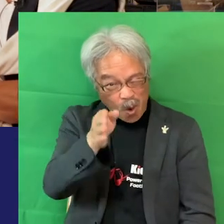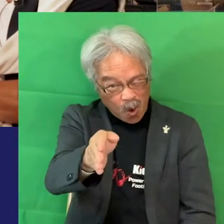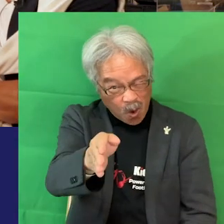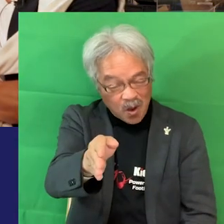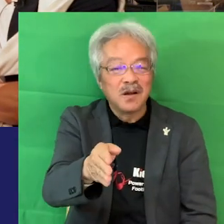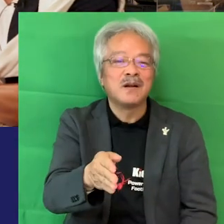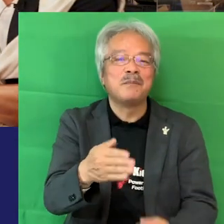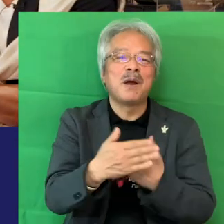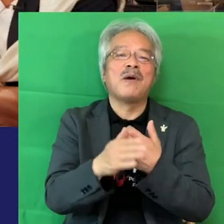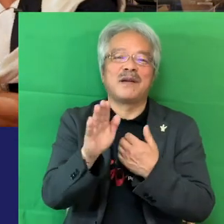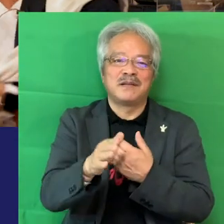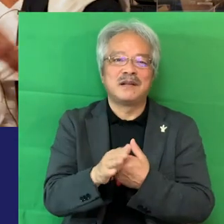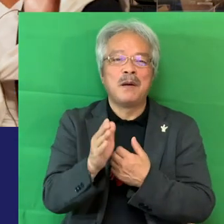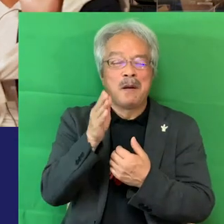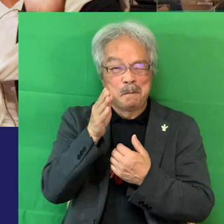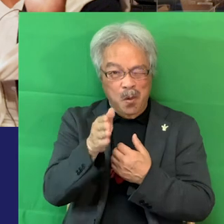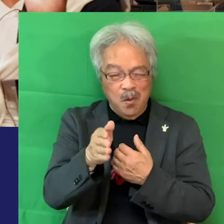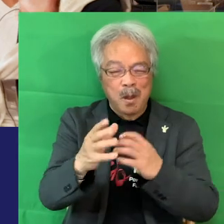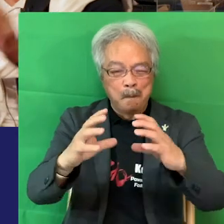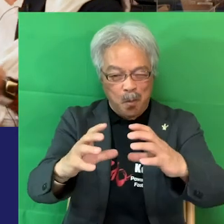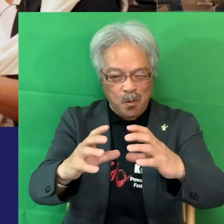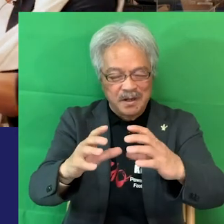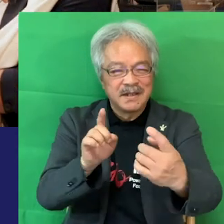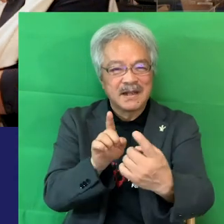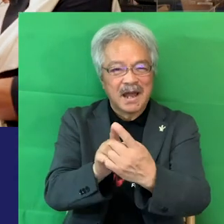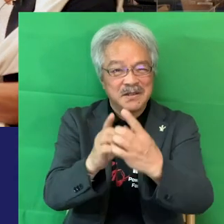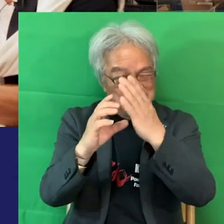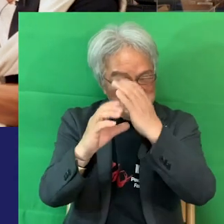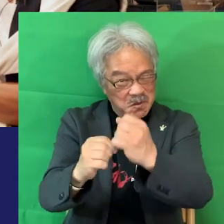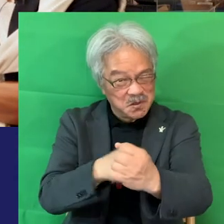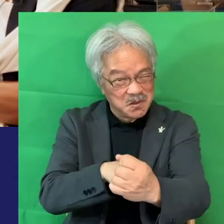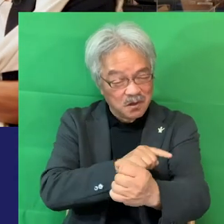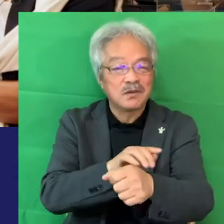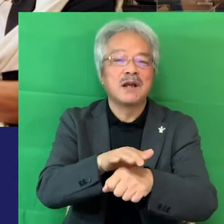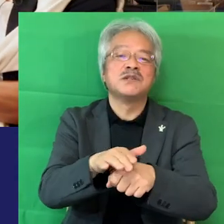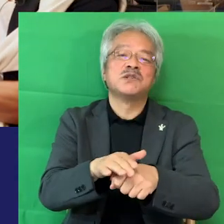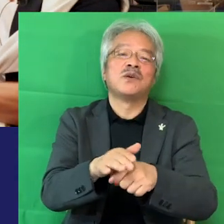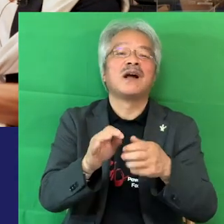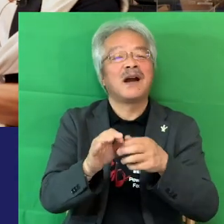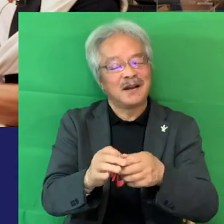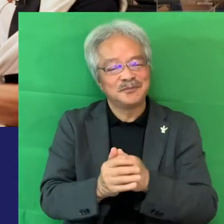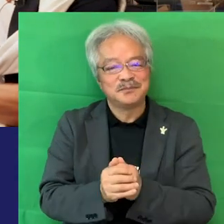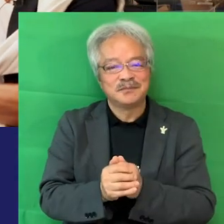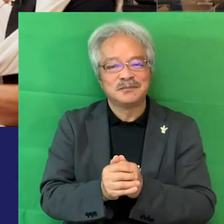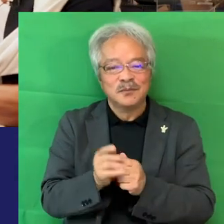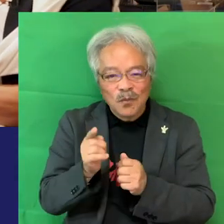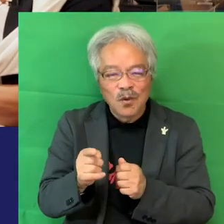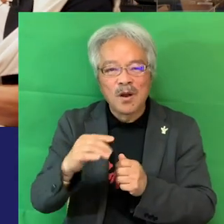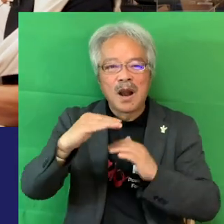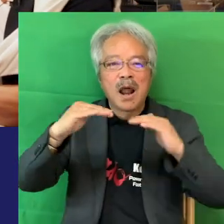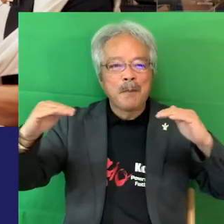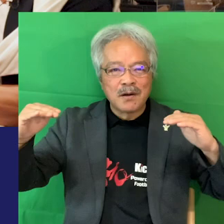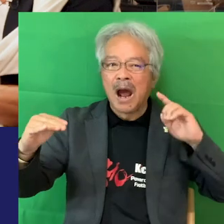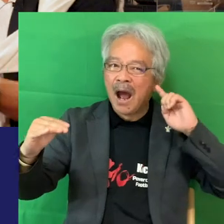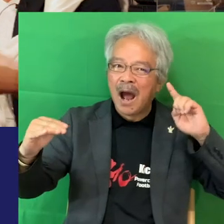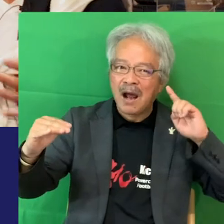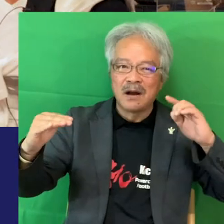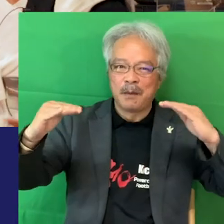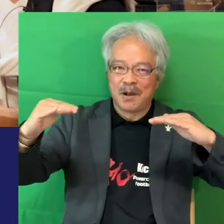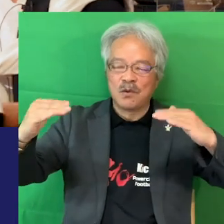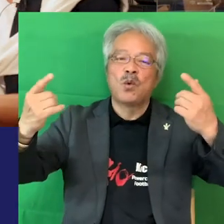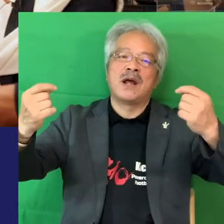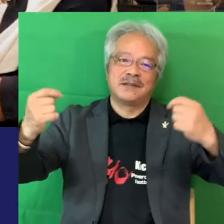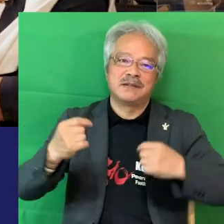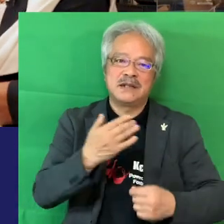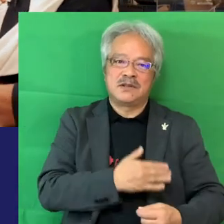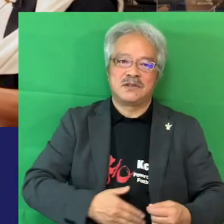けどそれでもそのボールに対しての集中力っていうものはすごく重要なので正直レベルはそんな変わらないですよね肉体的